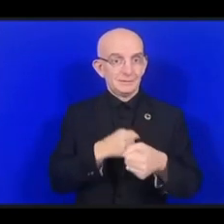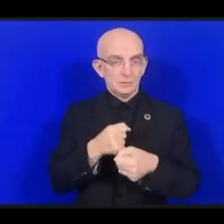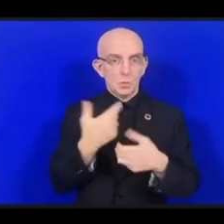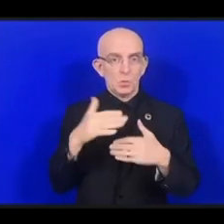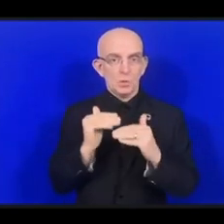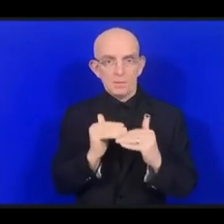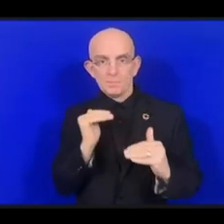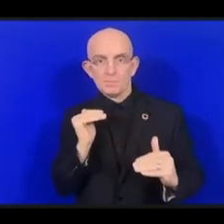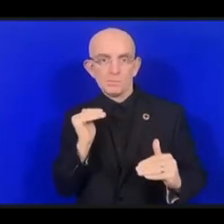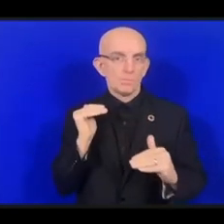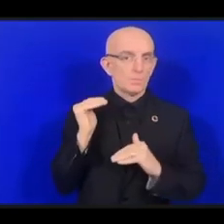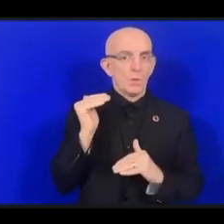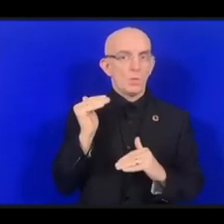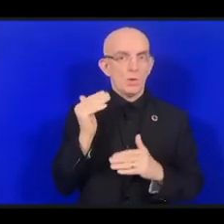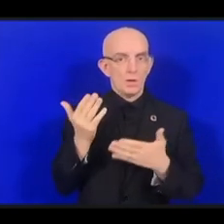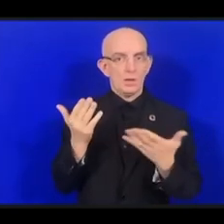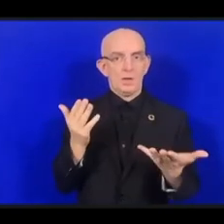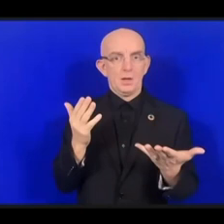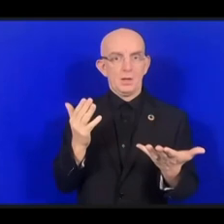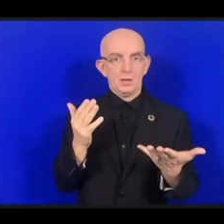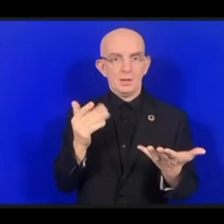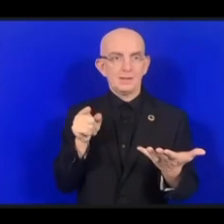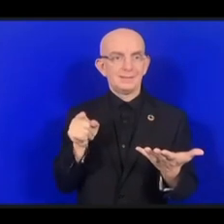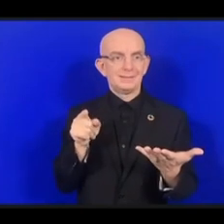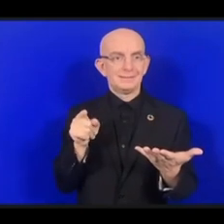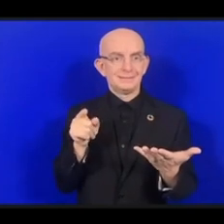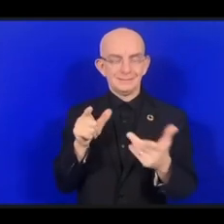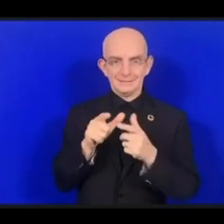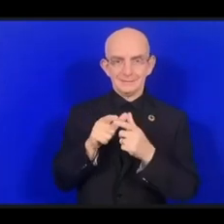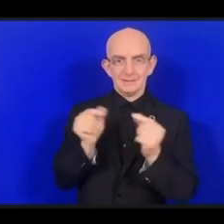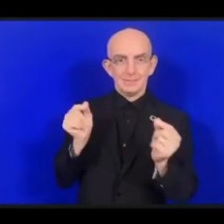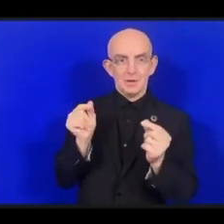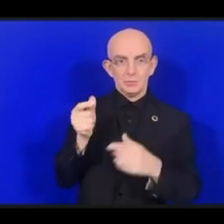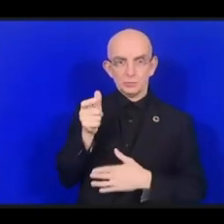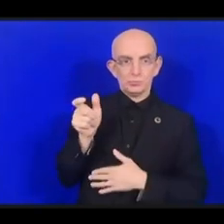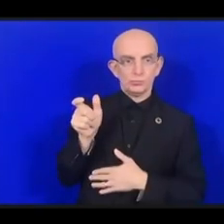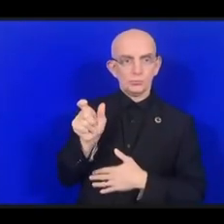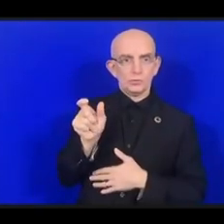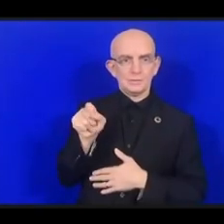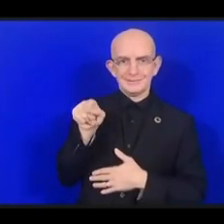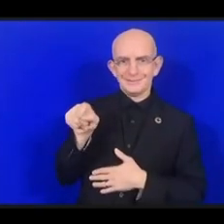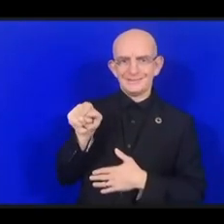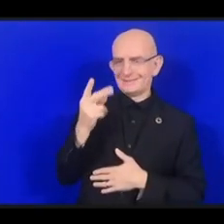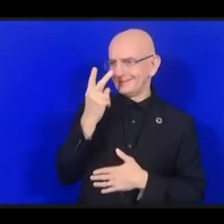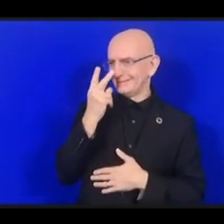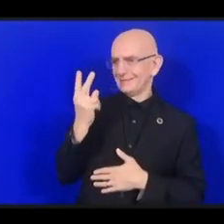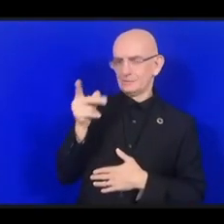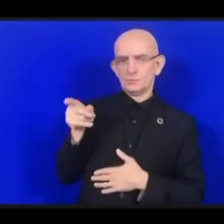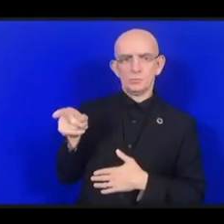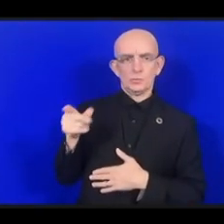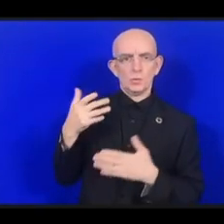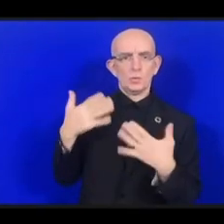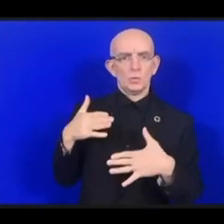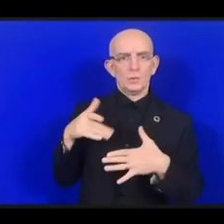выбирается иероглиф года путем голосования, который